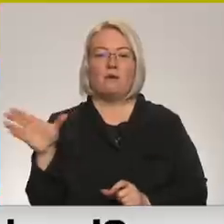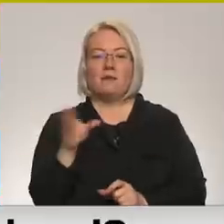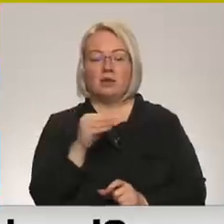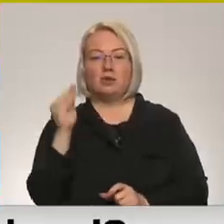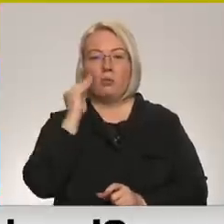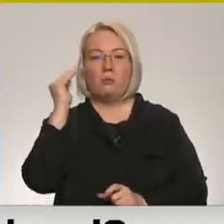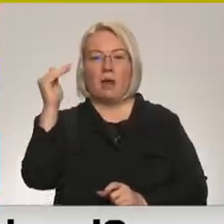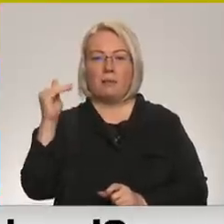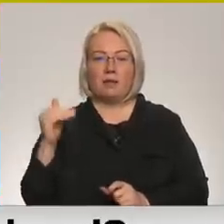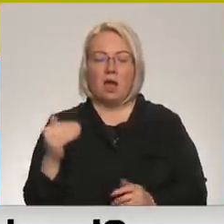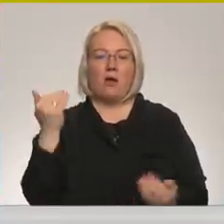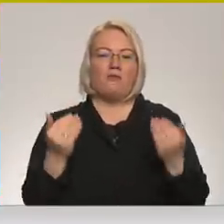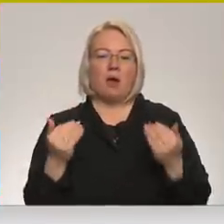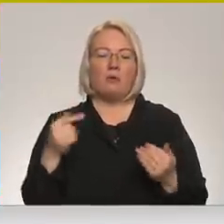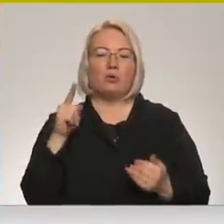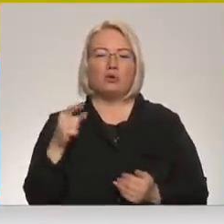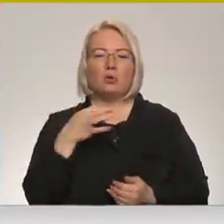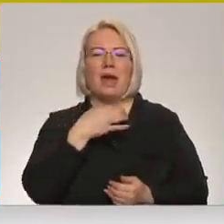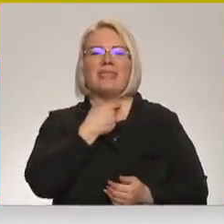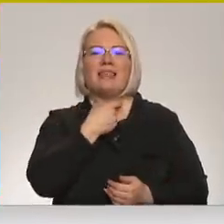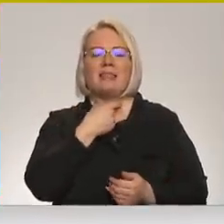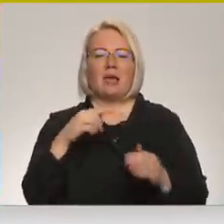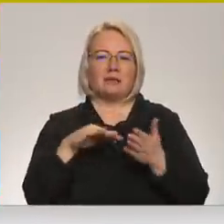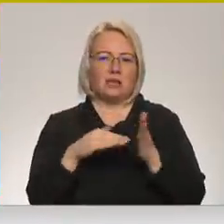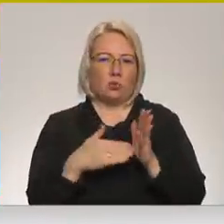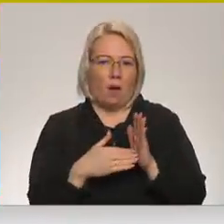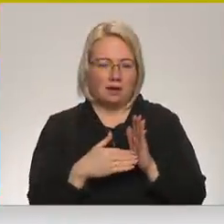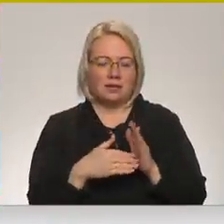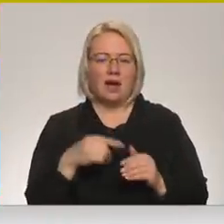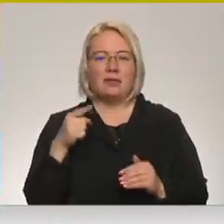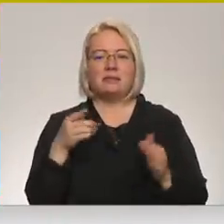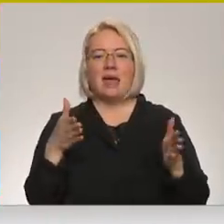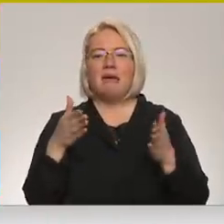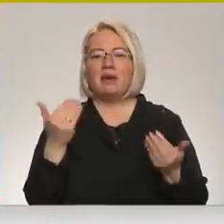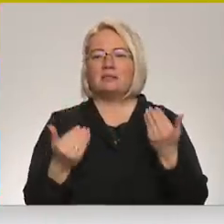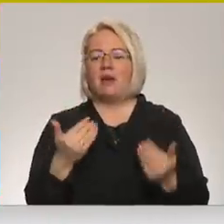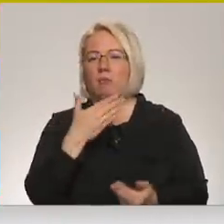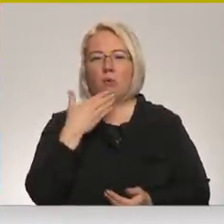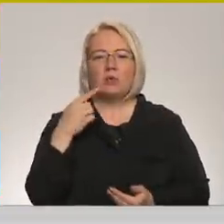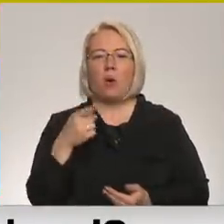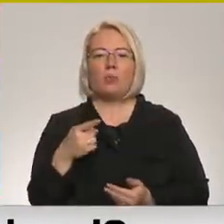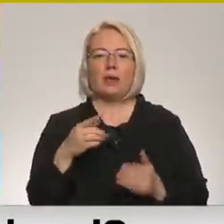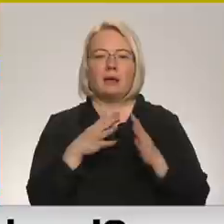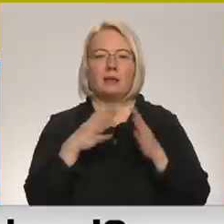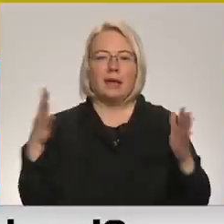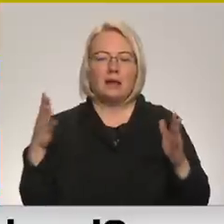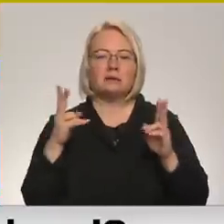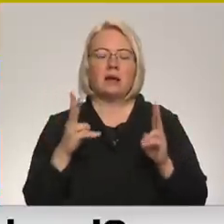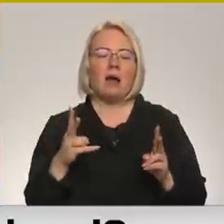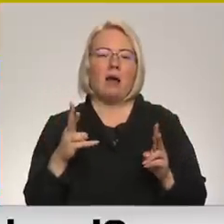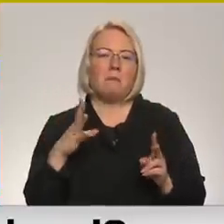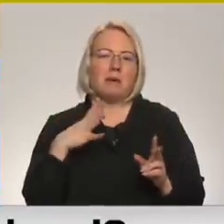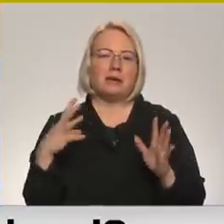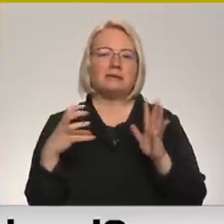varbūt nonāca tādā kā ķilnieku situācijā, ka pat varbūt tas efekts nav tik liels, cik tas jau kļūt par simbolisku